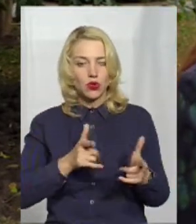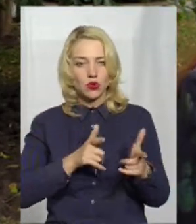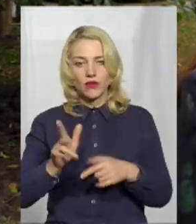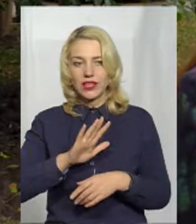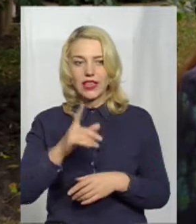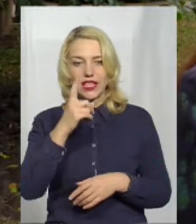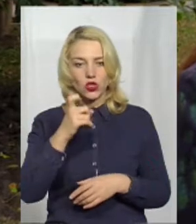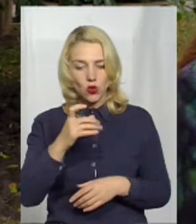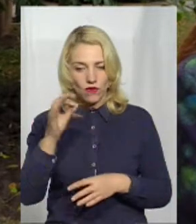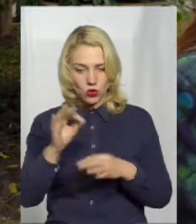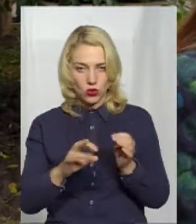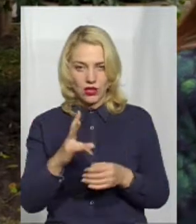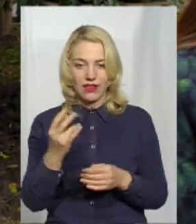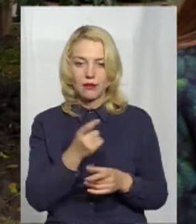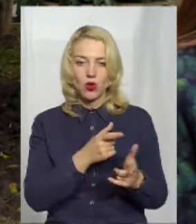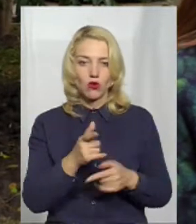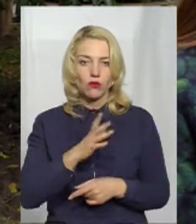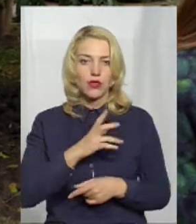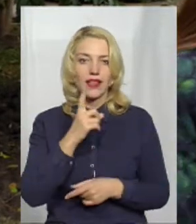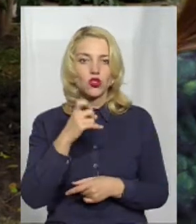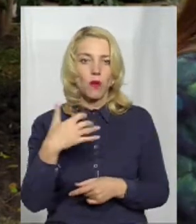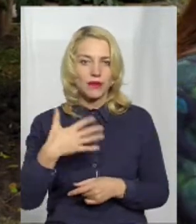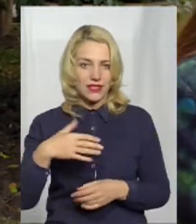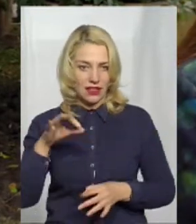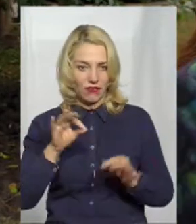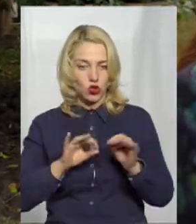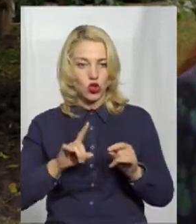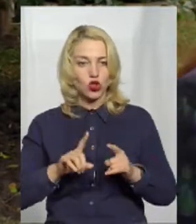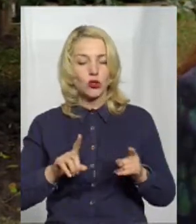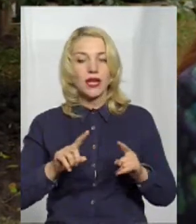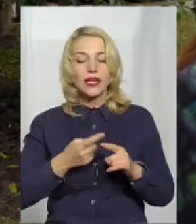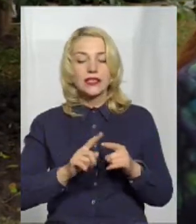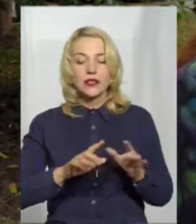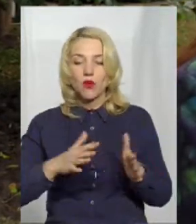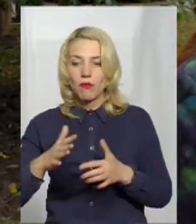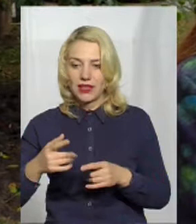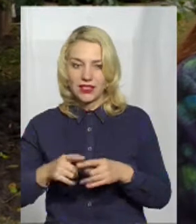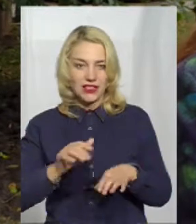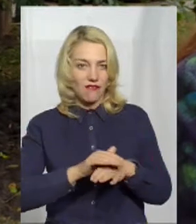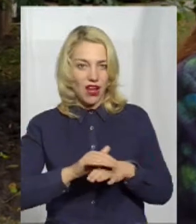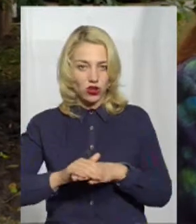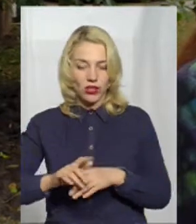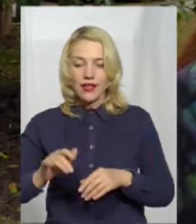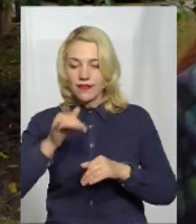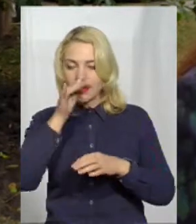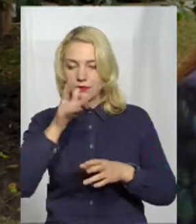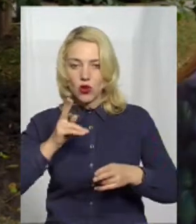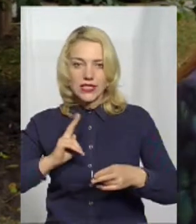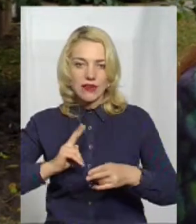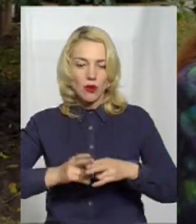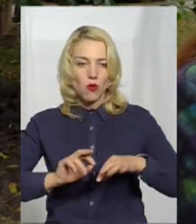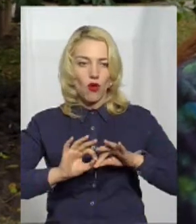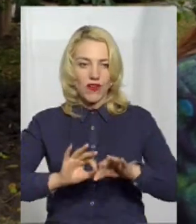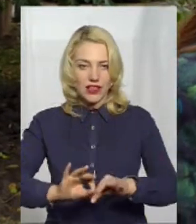а на всі 150%. Для того, щоб ці моменти, ці суб'єктивні фактори не змогли завадити в проведенні